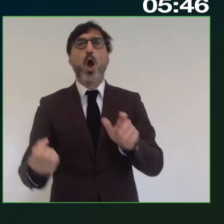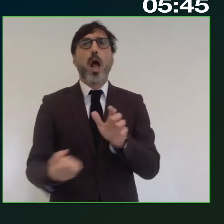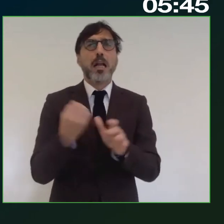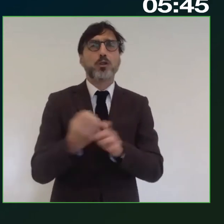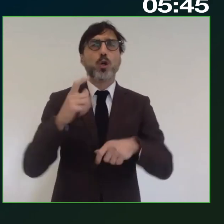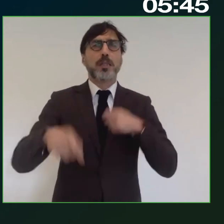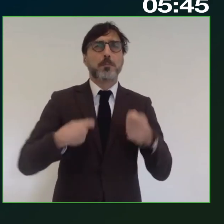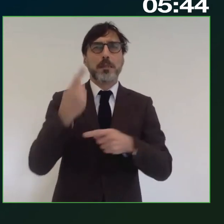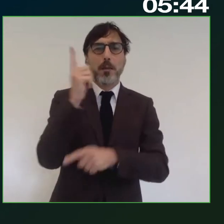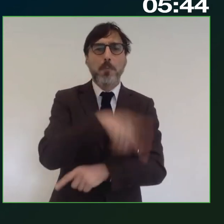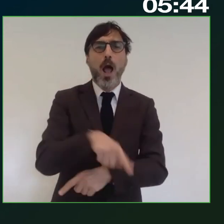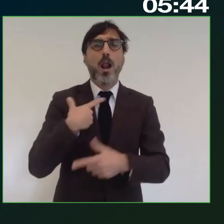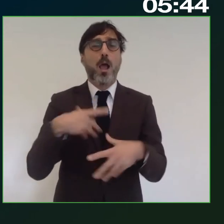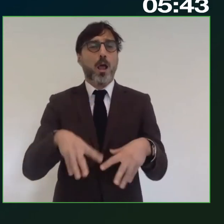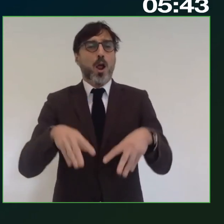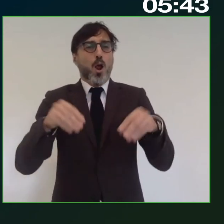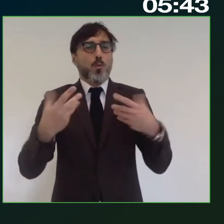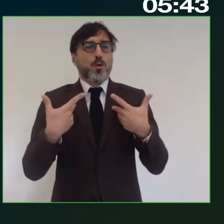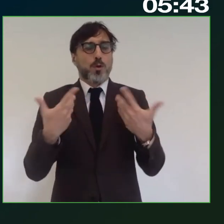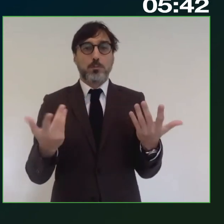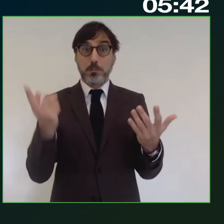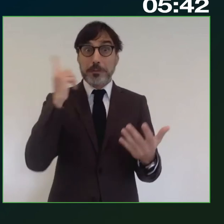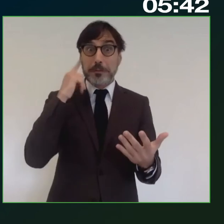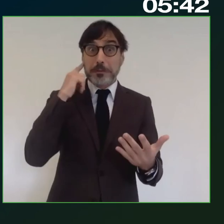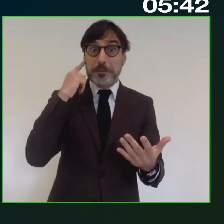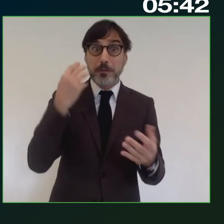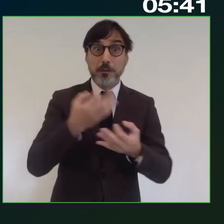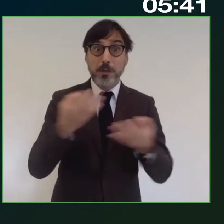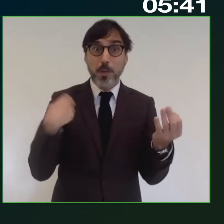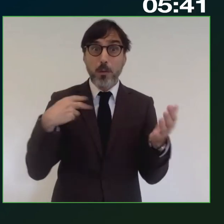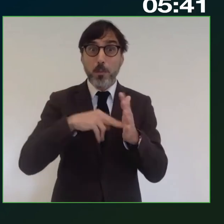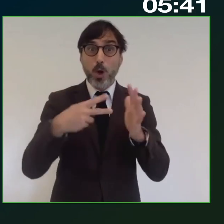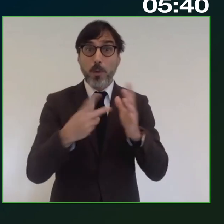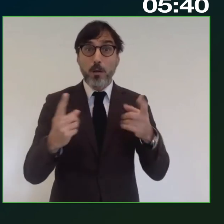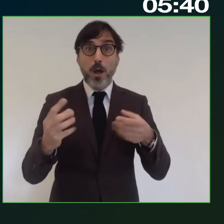eccetera, tutto nasce, mi ascoltate oppure c'è un problema di connessione?